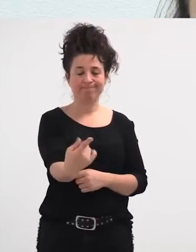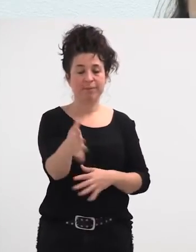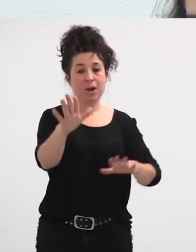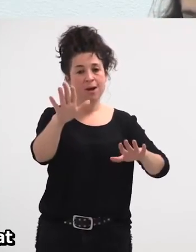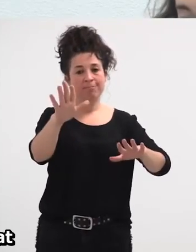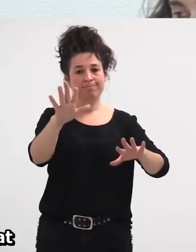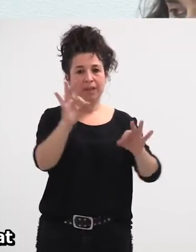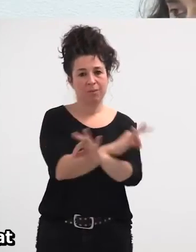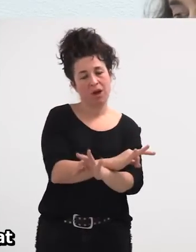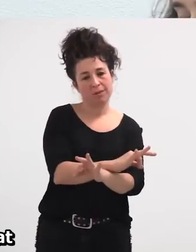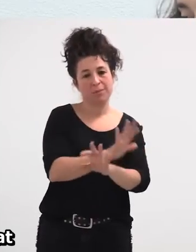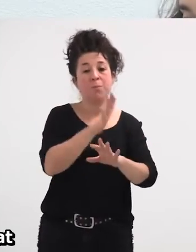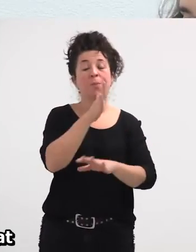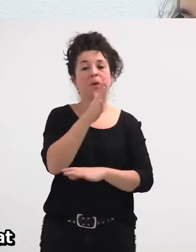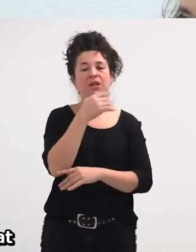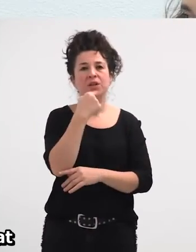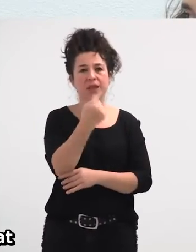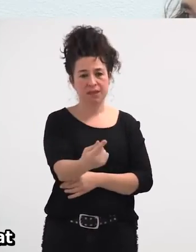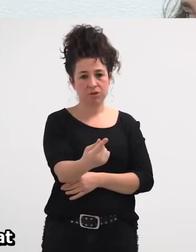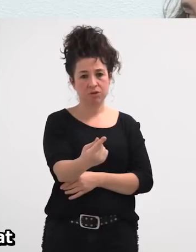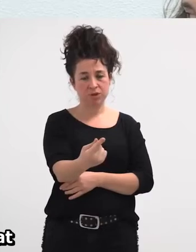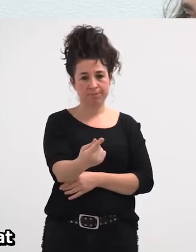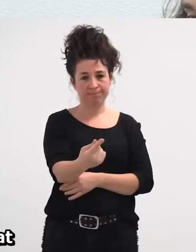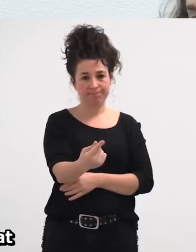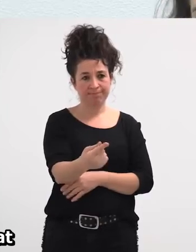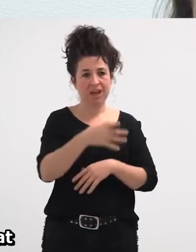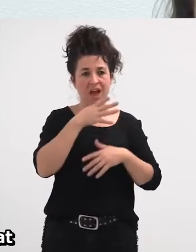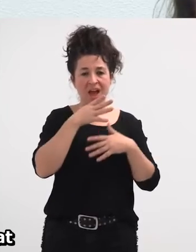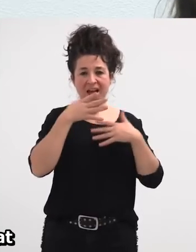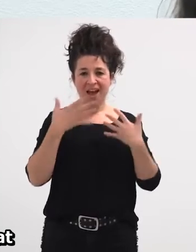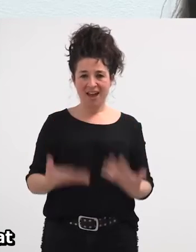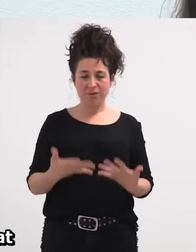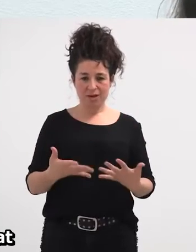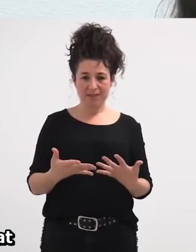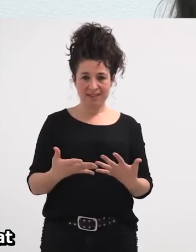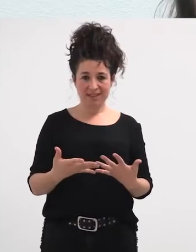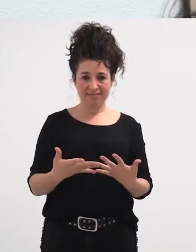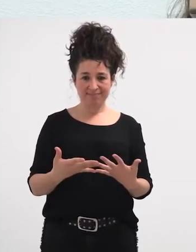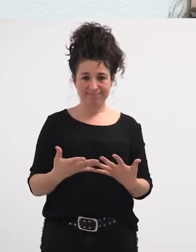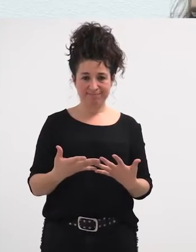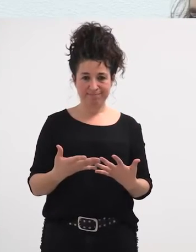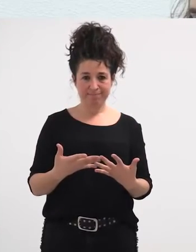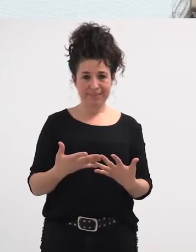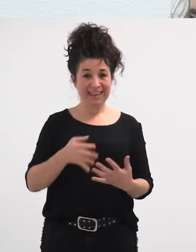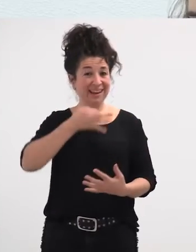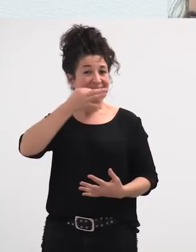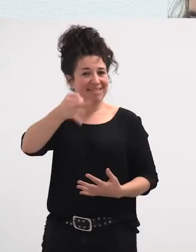erratuta zeundela, zorregatik esaten dugu, gatazkaren, errelatoa orain dela elementu, nahiko zentral bat,